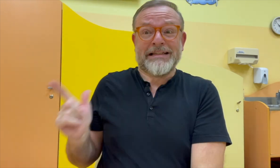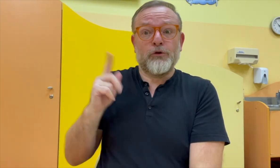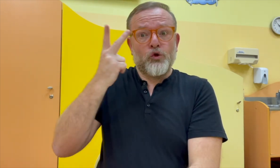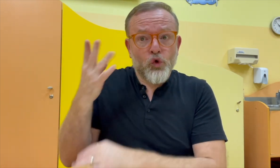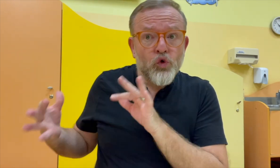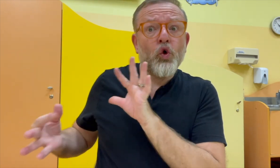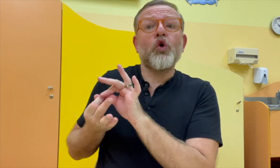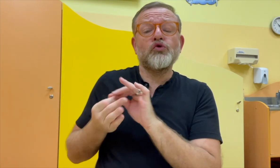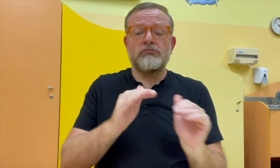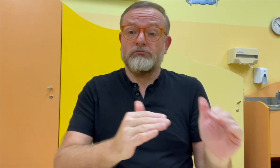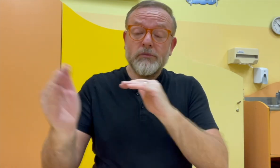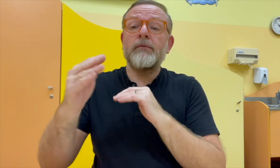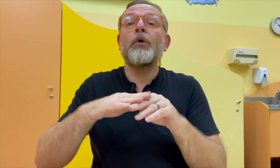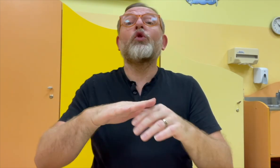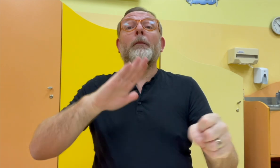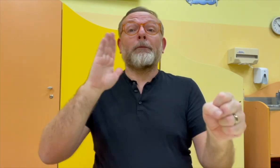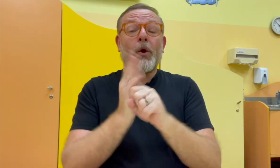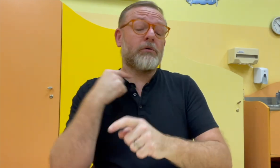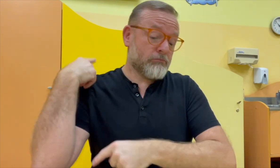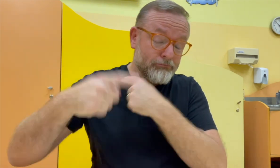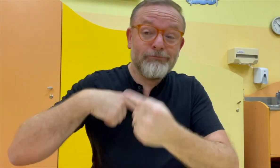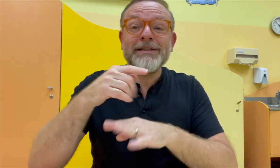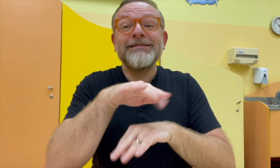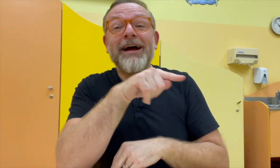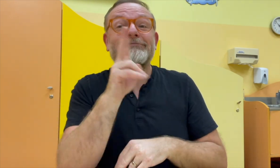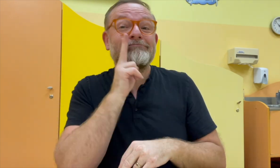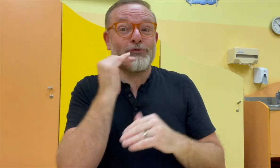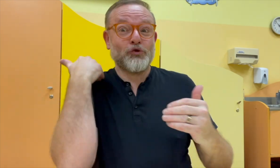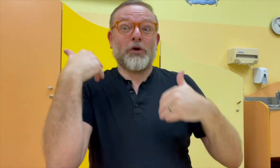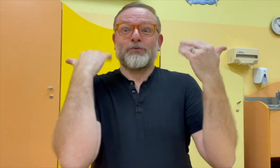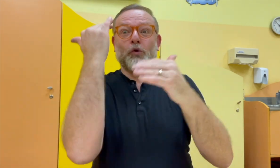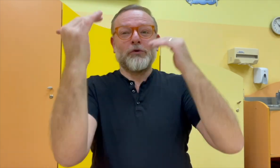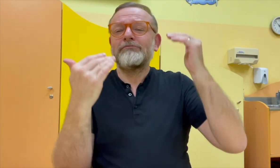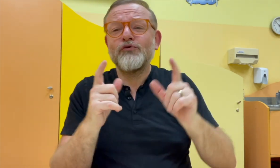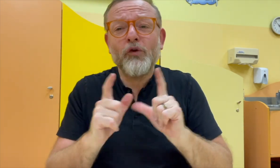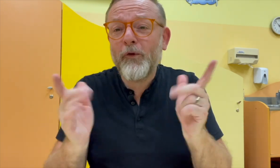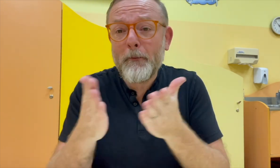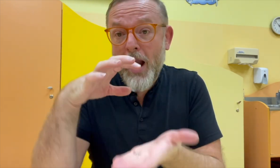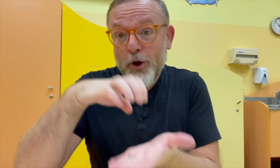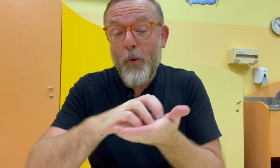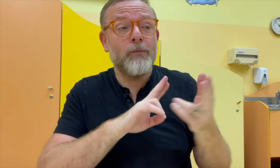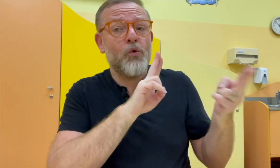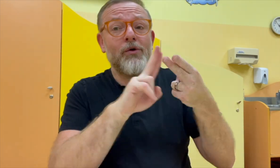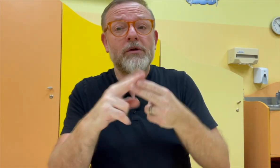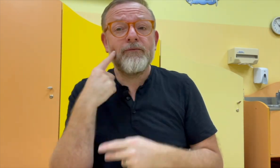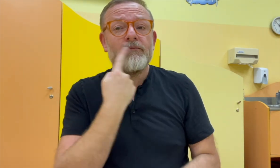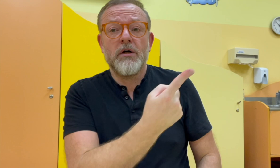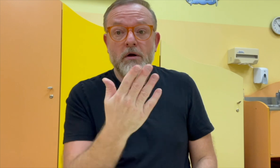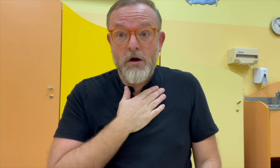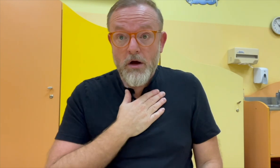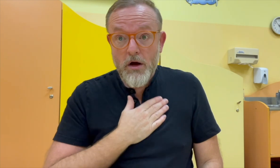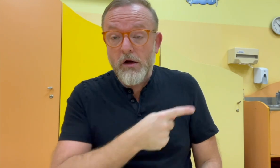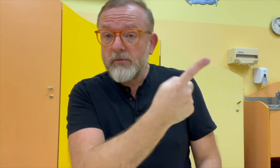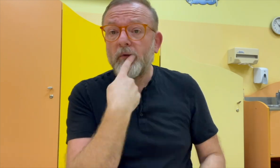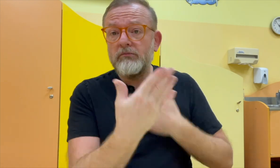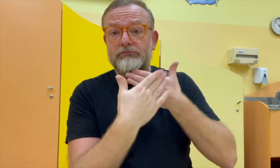ty děti rostou. A bylo to díky té dobré spolupráce se slyšitcím pedagogem. Potom po nějaké době, když už děti byly dospělé, my jsme malá komunita,